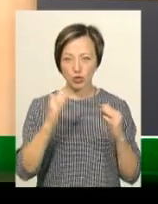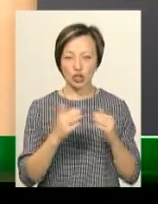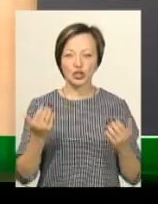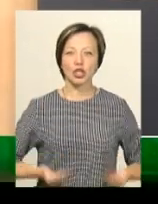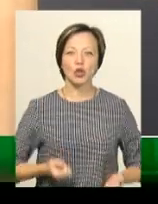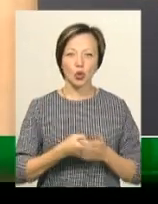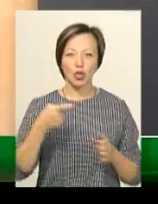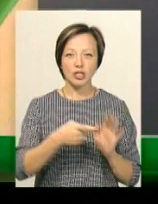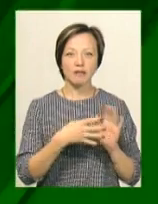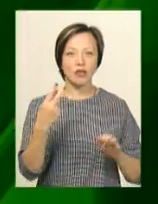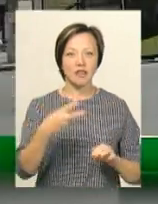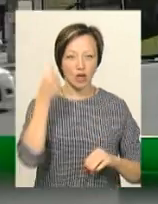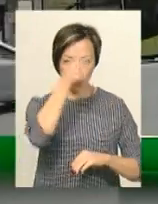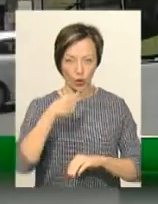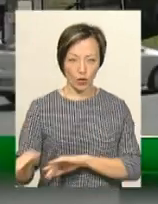-го.